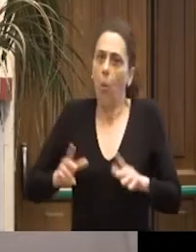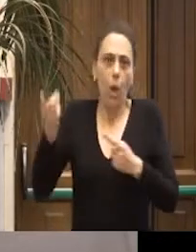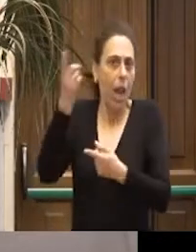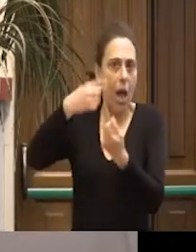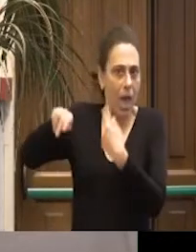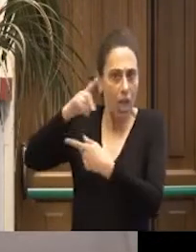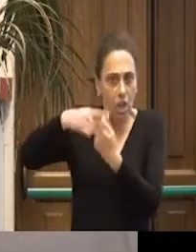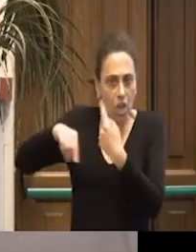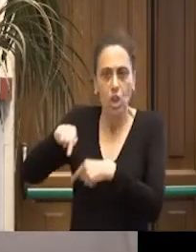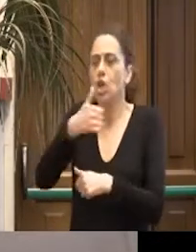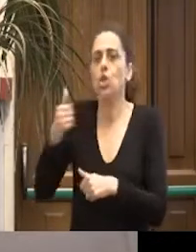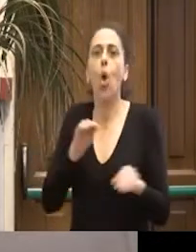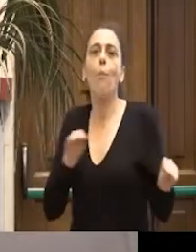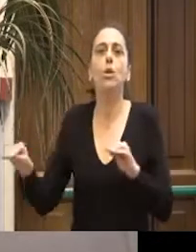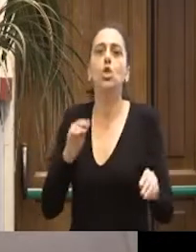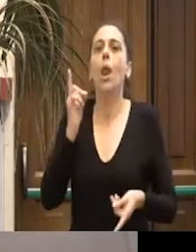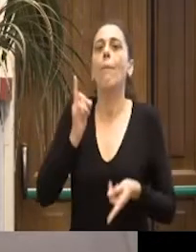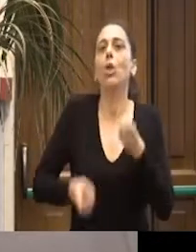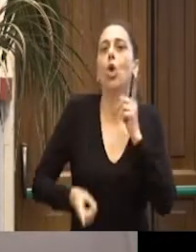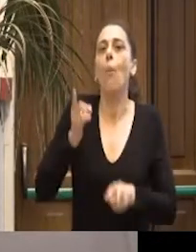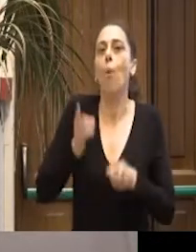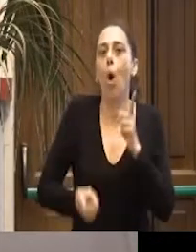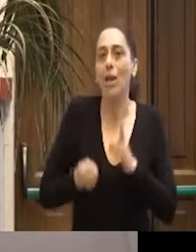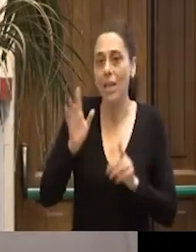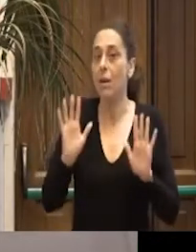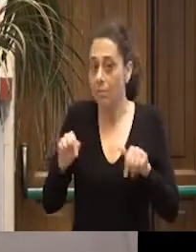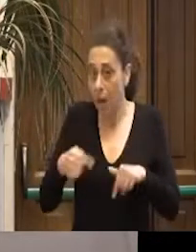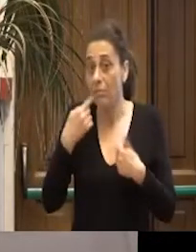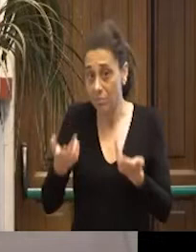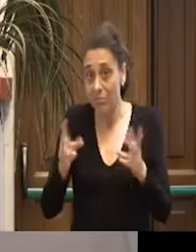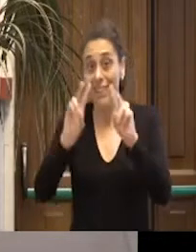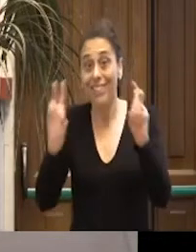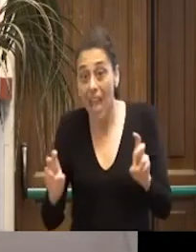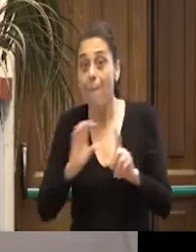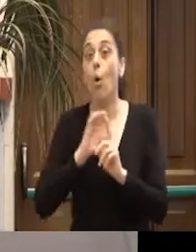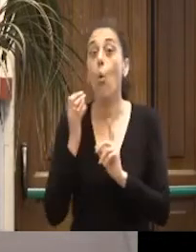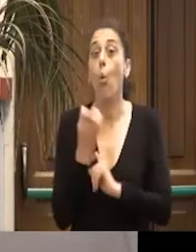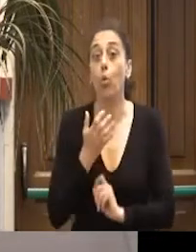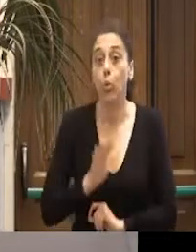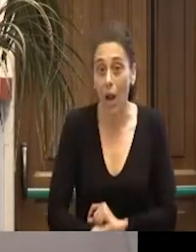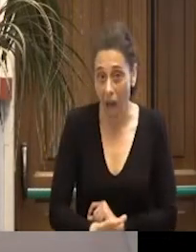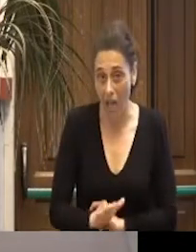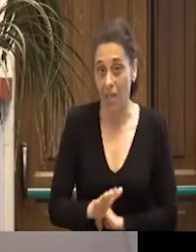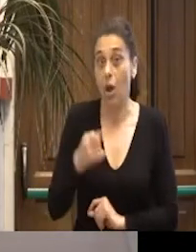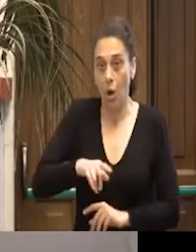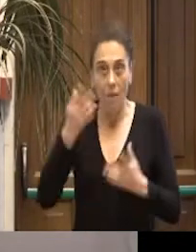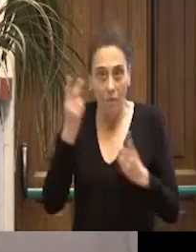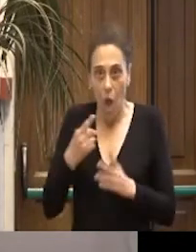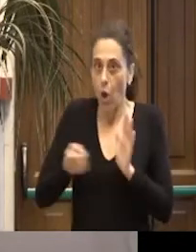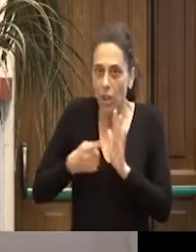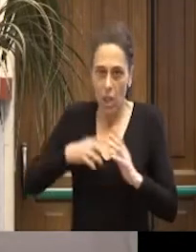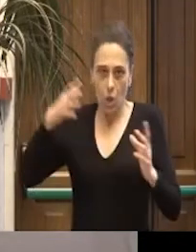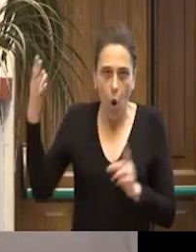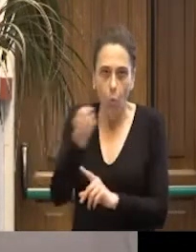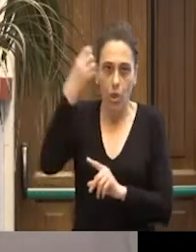delle questioni di posizionamento politico, ma parla soprattutto di temi culturali e di quelle che è stata la conquista dei diritti,